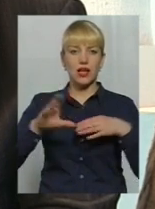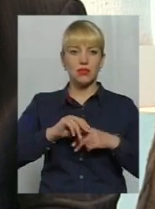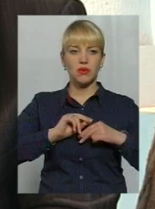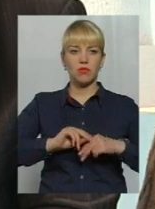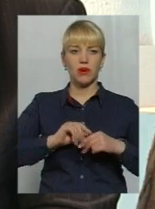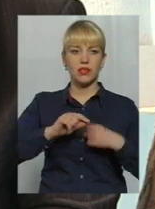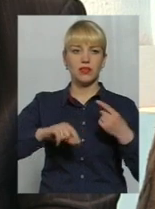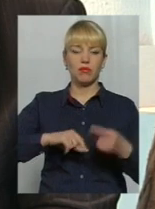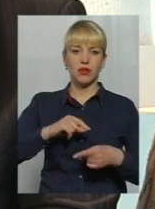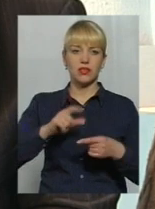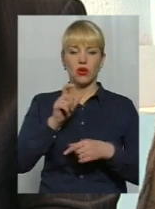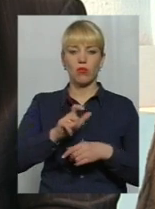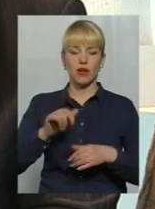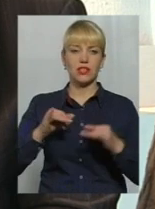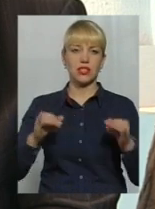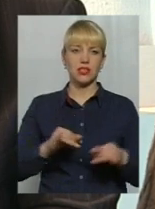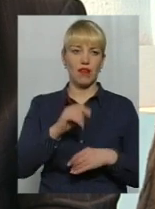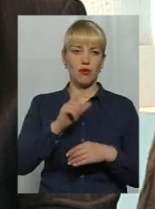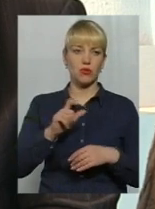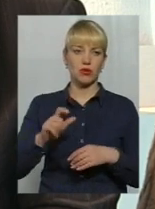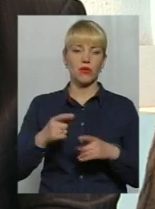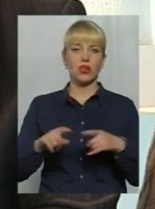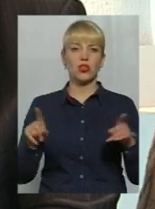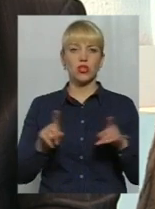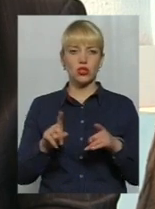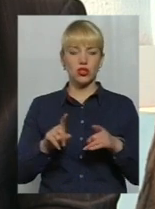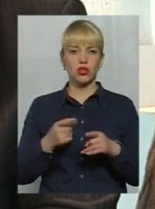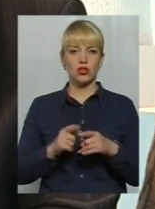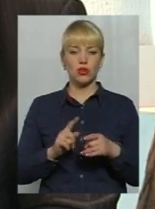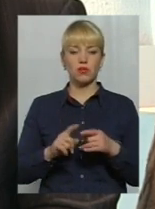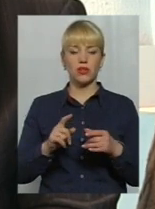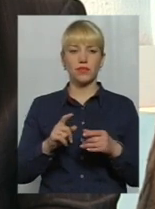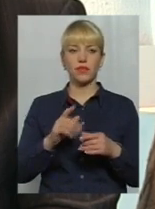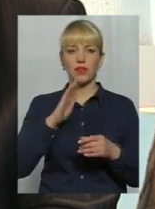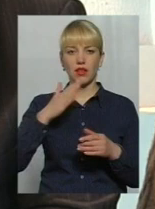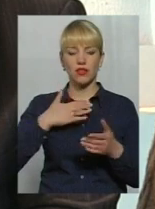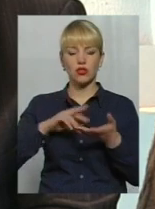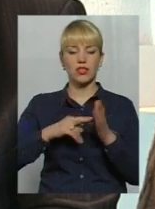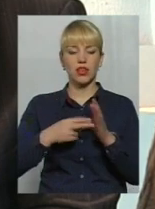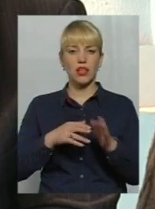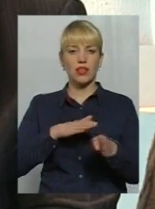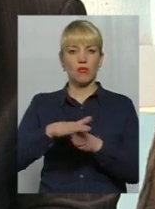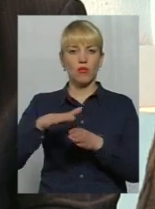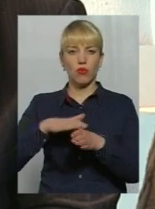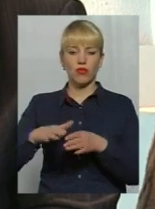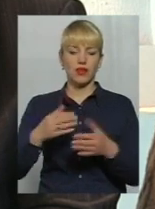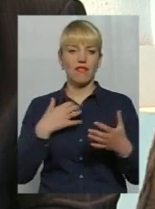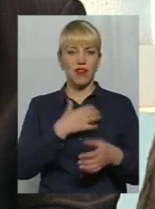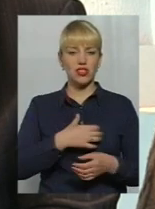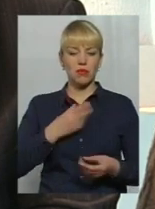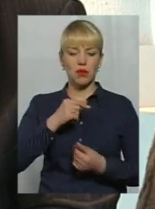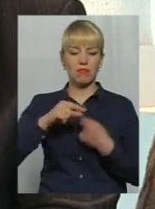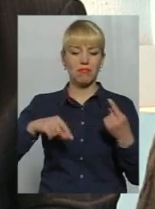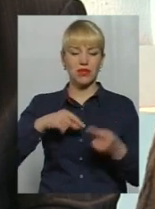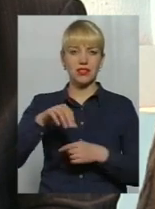з громадою, з оцікавленими особами. Для того, щоб підживити нашу стратегію, наповнити її більш важливими бізнес-проєктами, ми